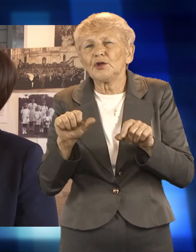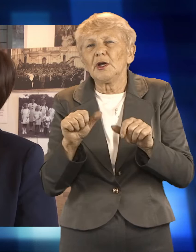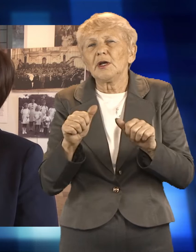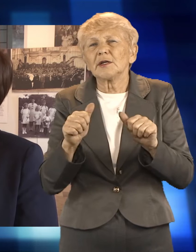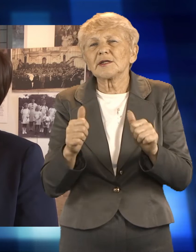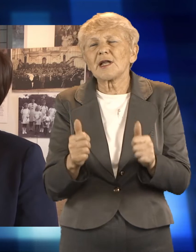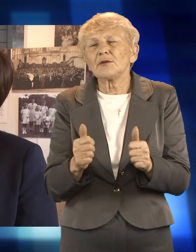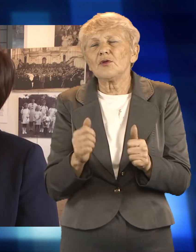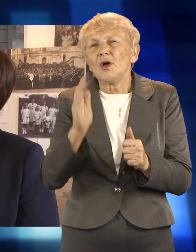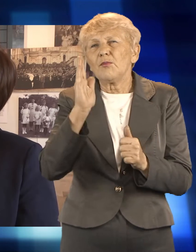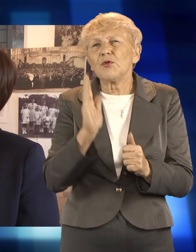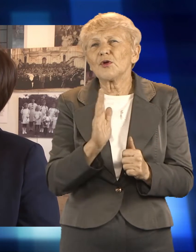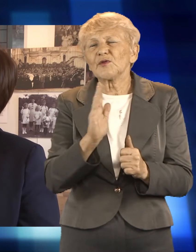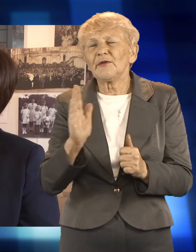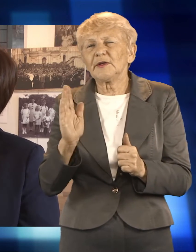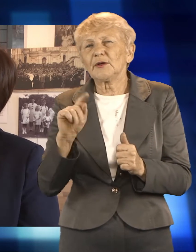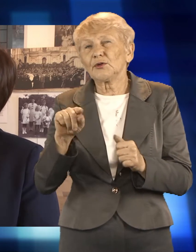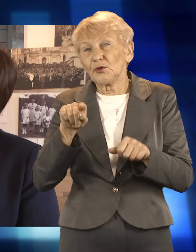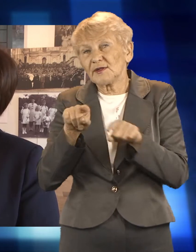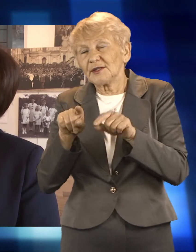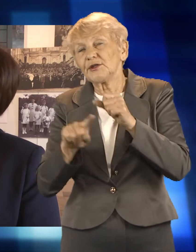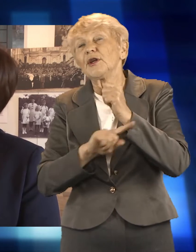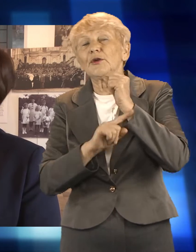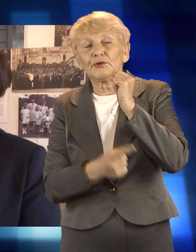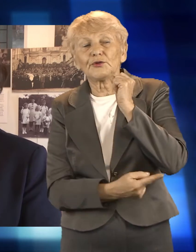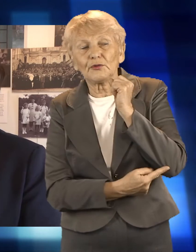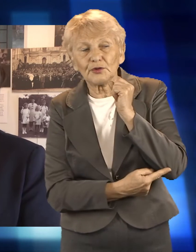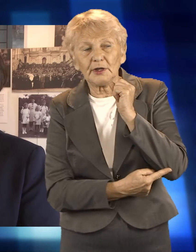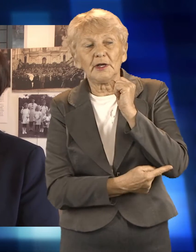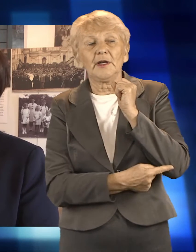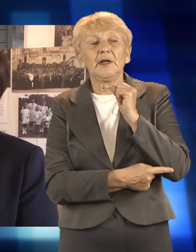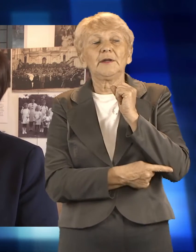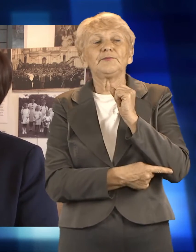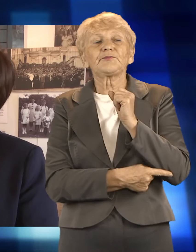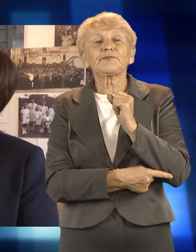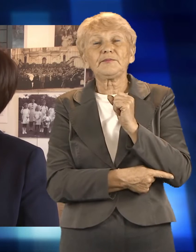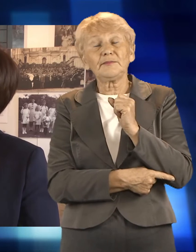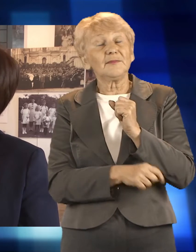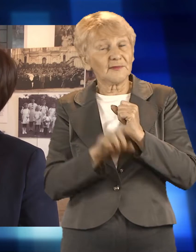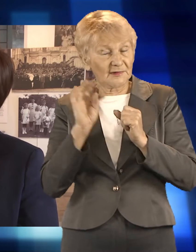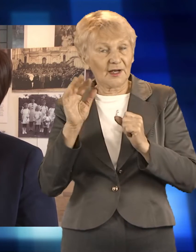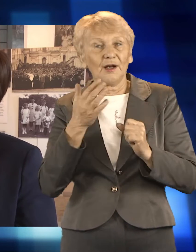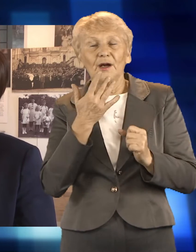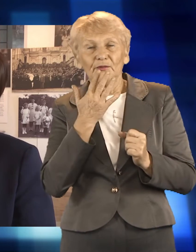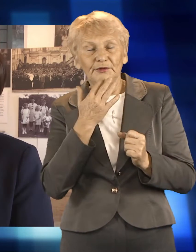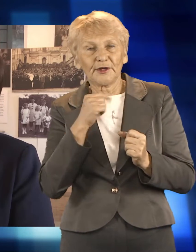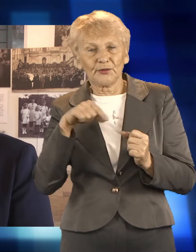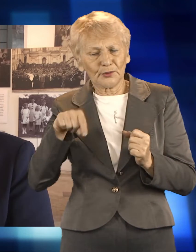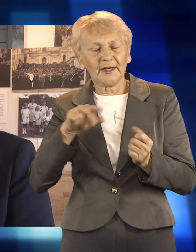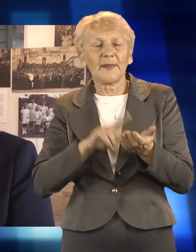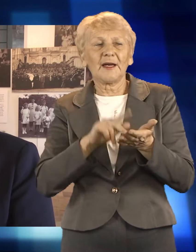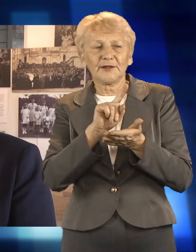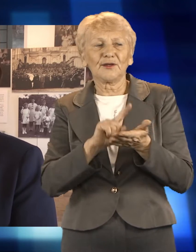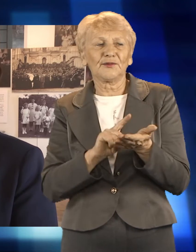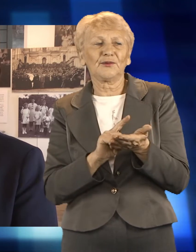przed narodzeniem, czyli okresu, jak tu ślązacy mówią, stanu błogosławionego,